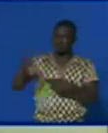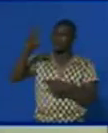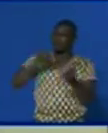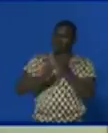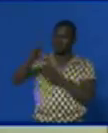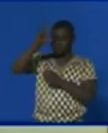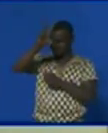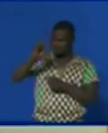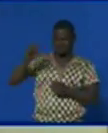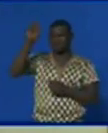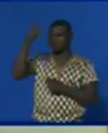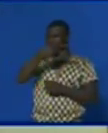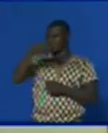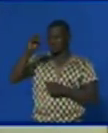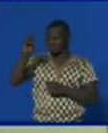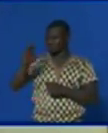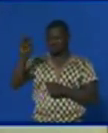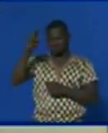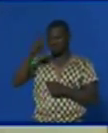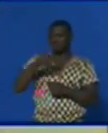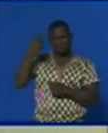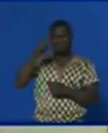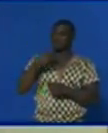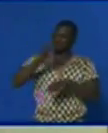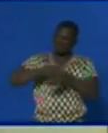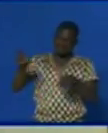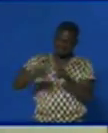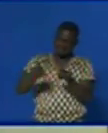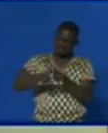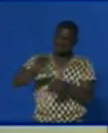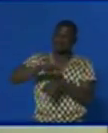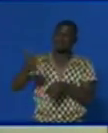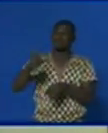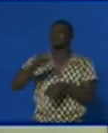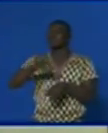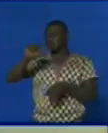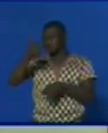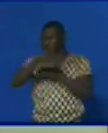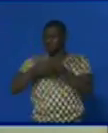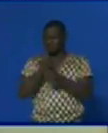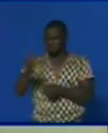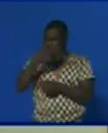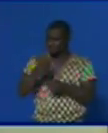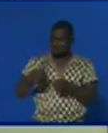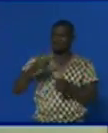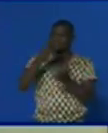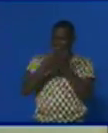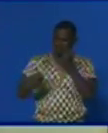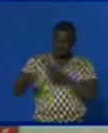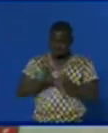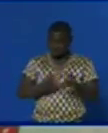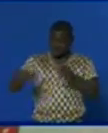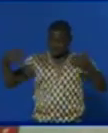et l'obst d'en conclure que même après 10 ans d'absence, l'ancien vice-président fait toujours peur au pouvoir de Kinshasa.